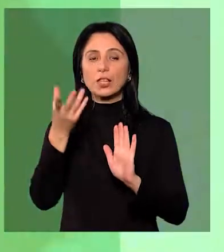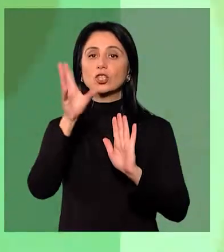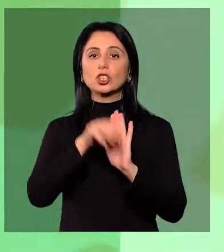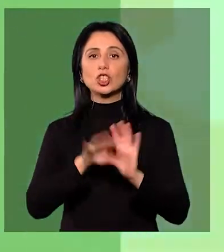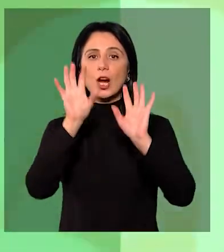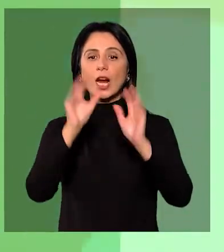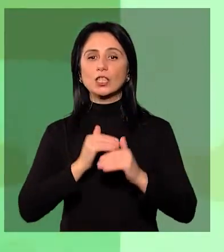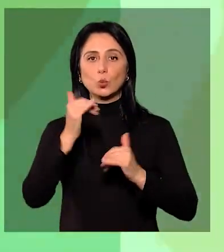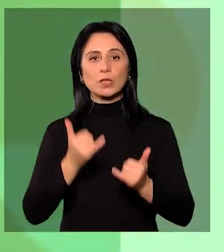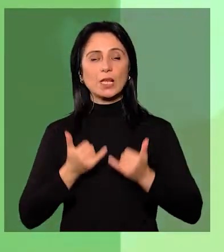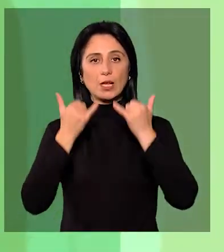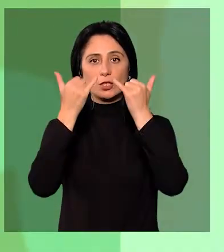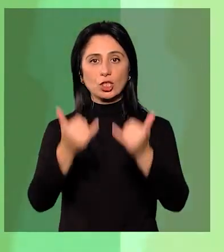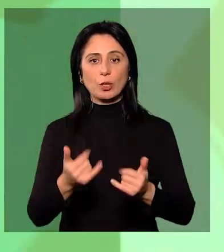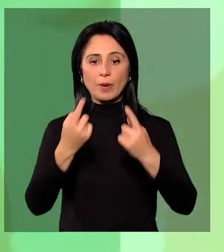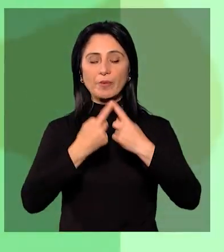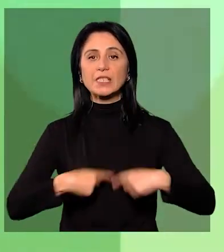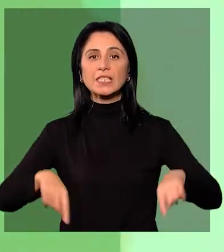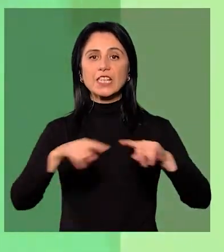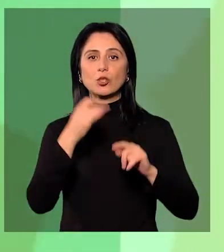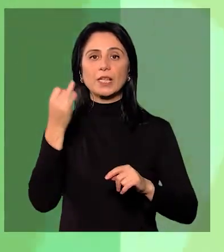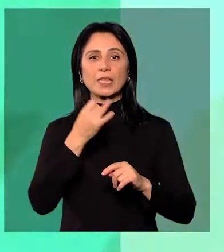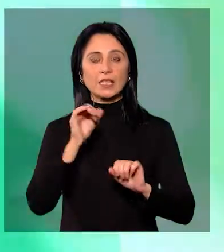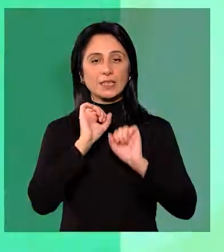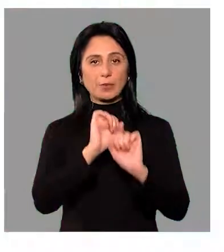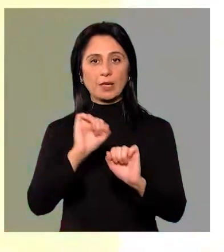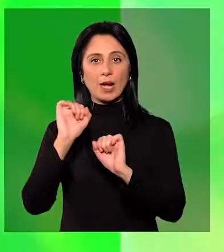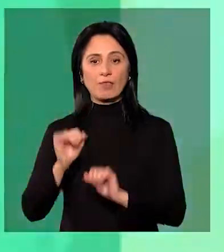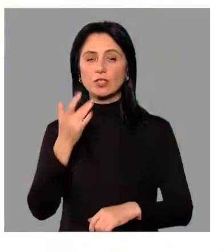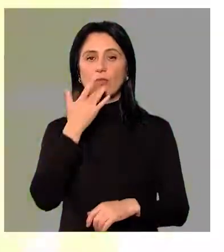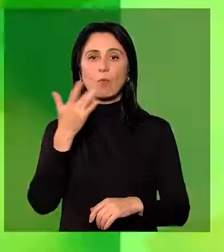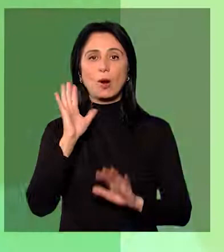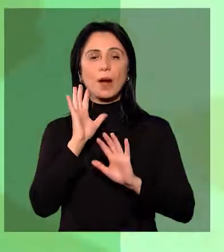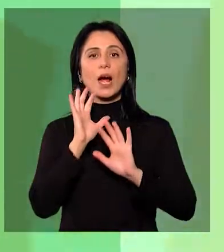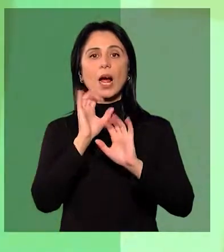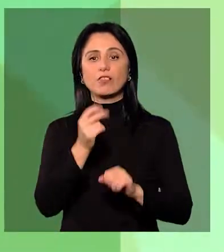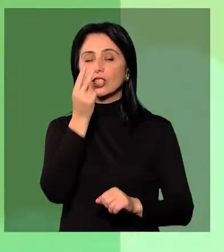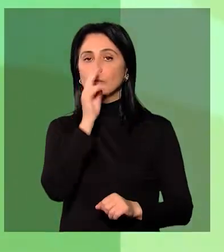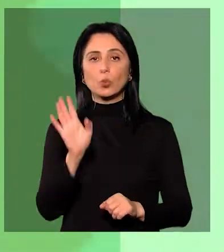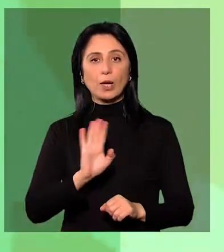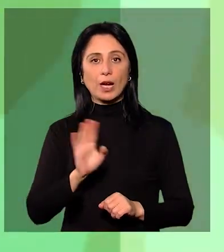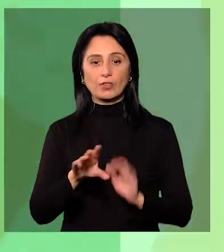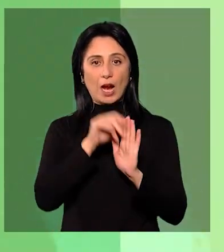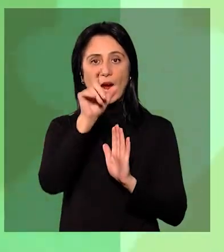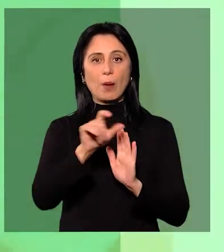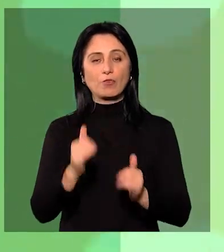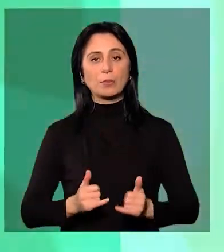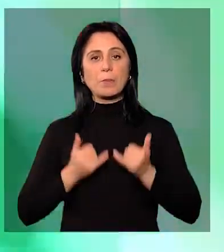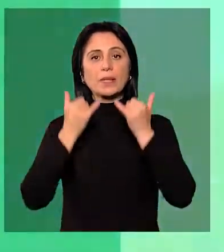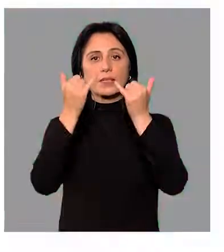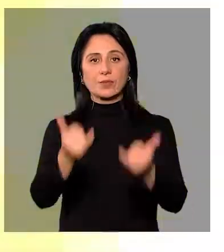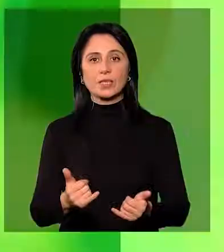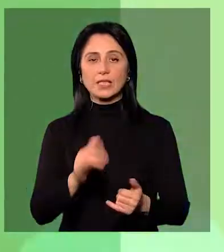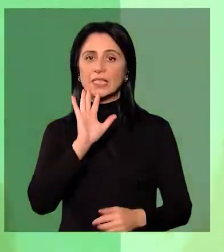պաստատուղթը ստորագրության վավերացվեց կուսակցությունների կողմից։ Շնայց կաղաքական կողմնապահությանը իպատիվ